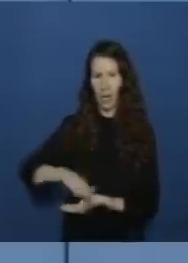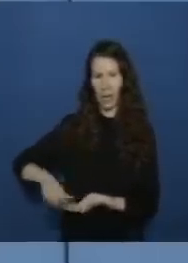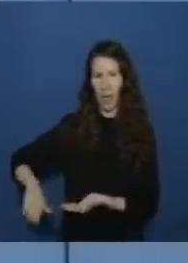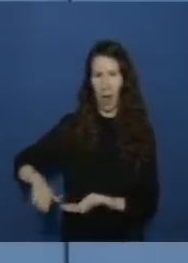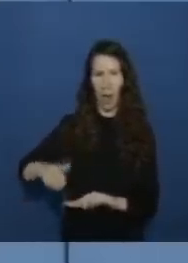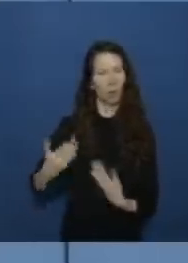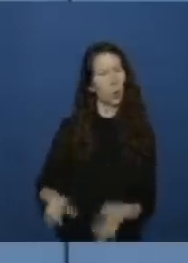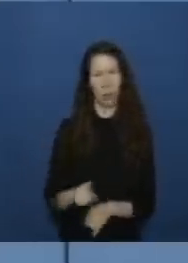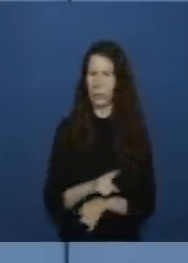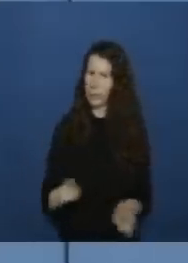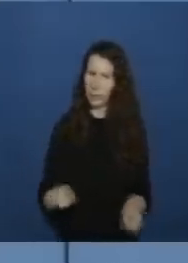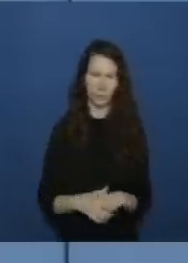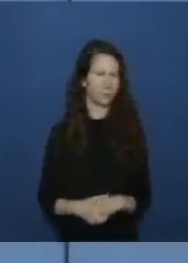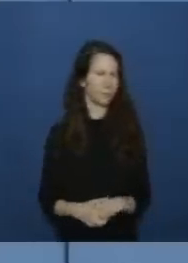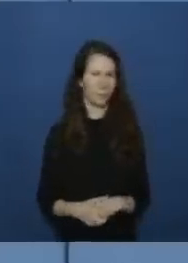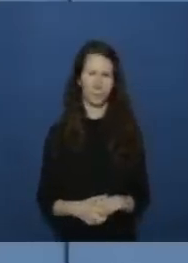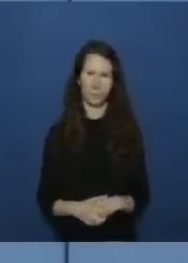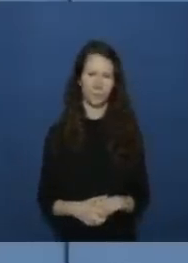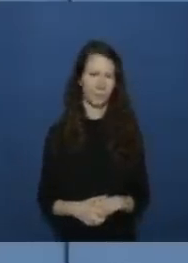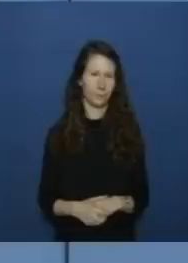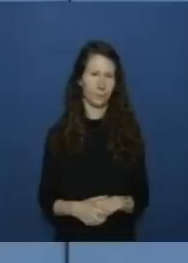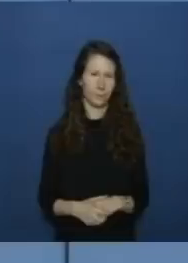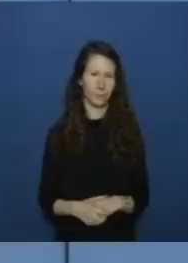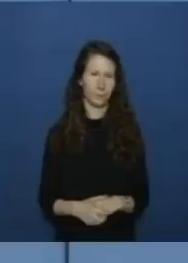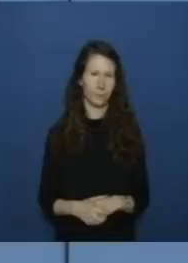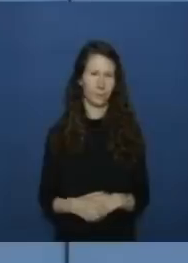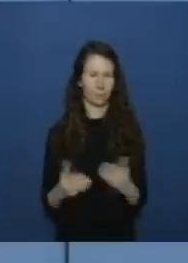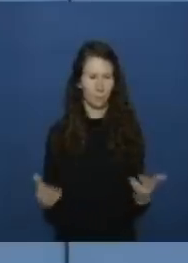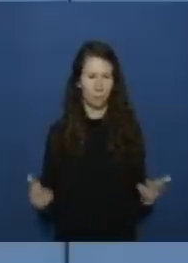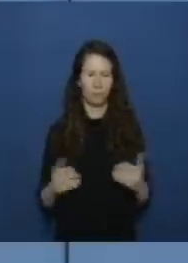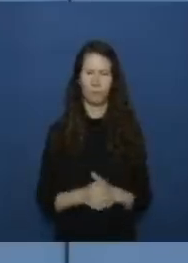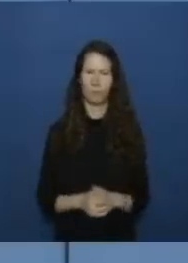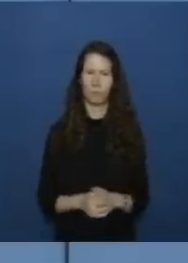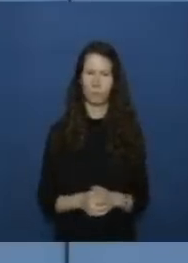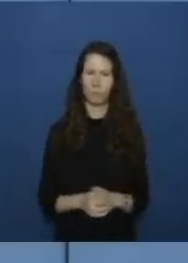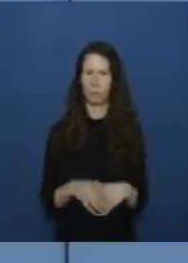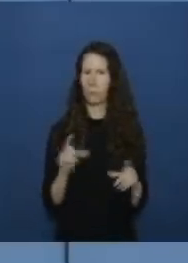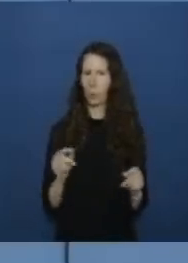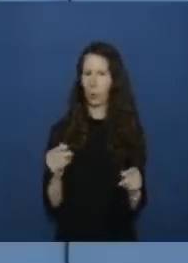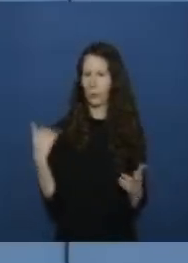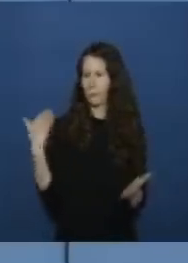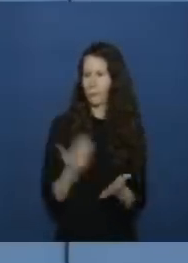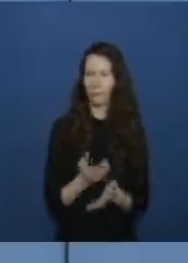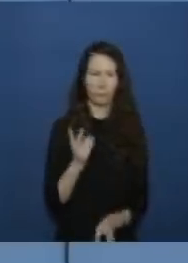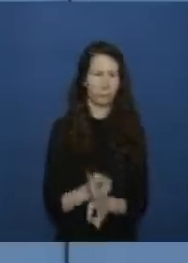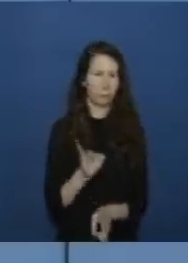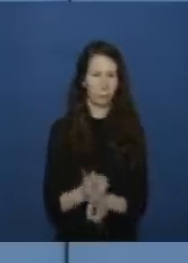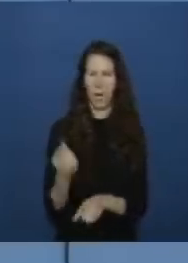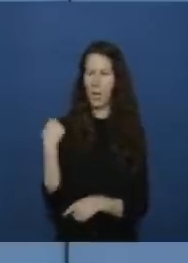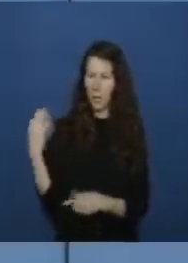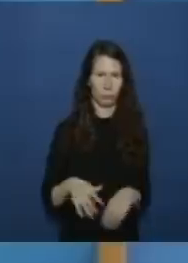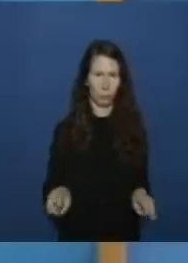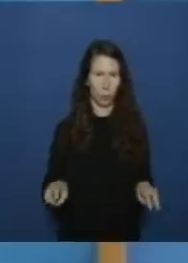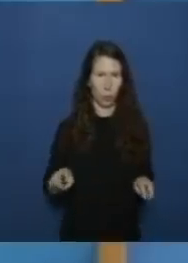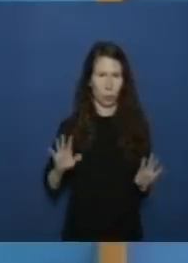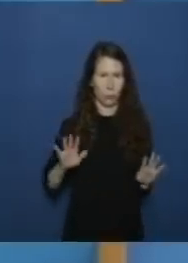eben nicht und insofern bleibt es dann halt eben bei dieser entscheidung von gestern